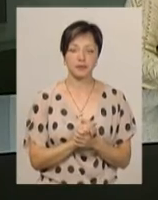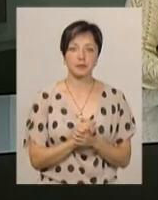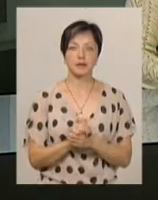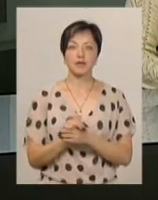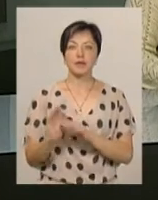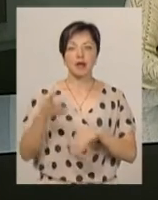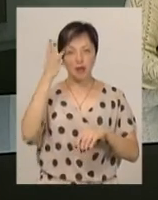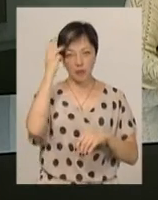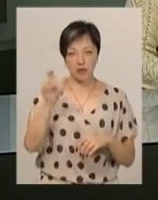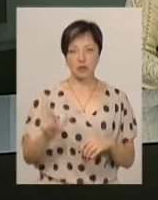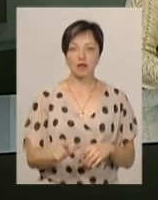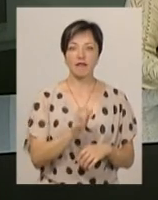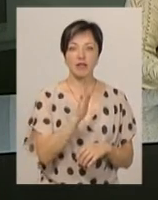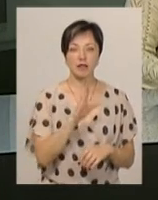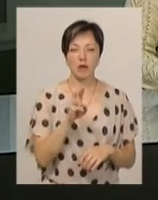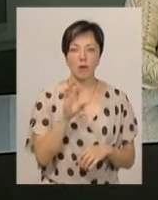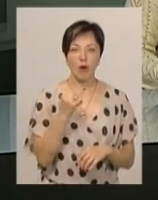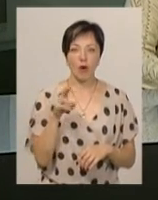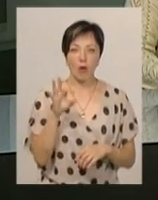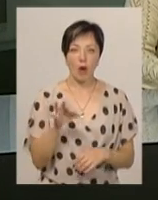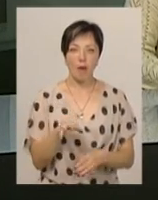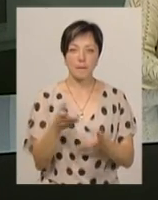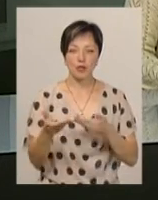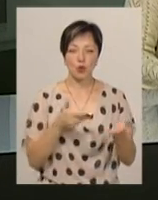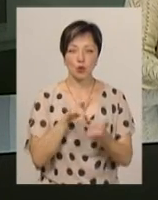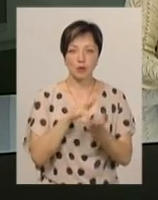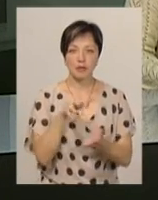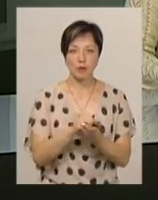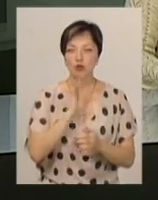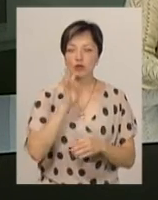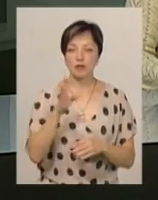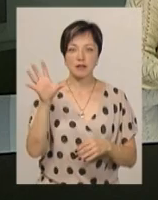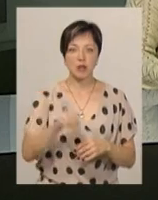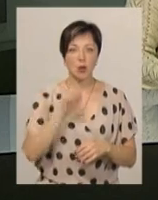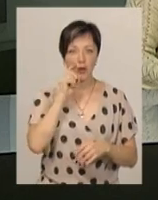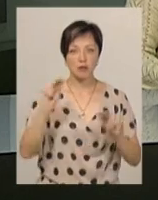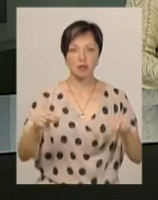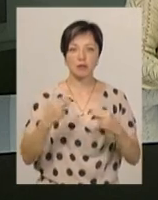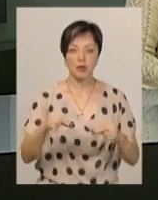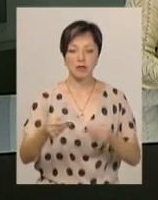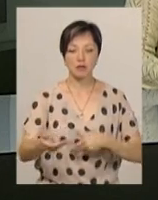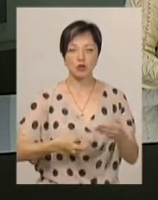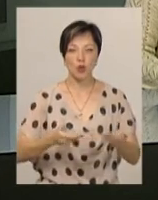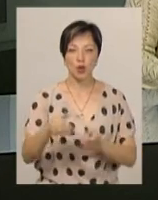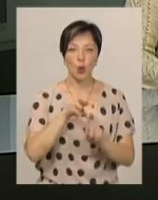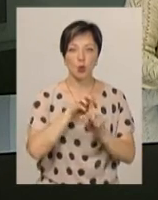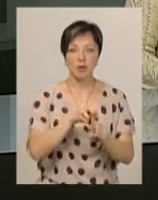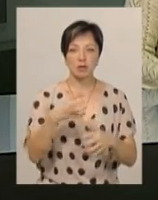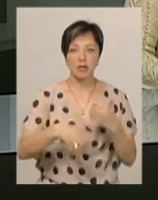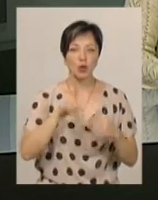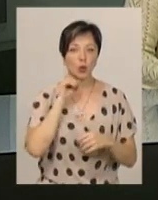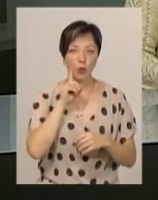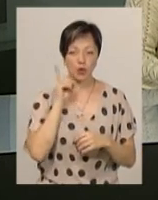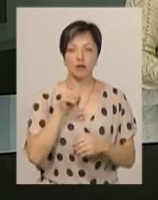Хмельничанка Владислава Бойко пішохідним туризмом займається 4 роки. У всеукраїнському чемпіонаті з пішохідного туризму серед